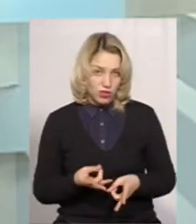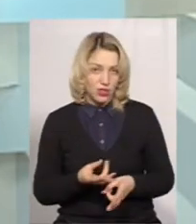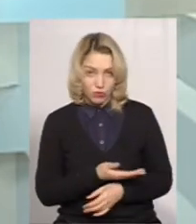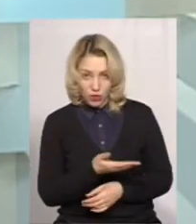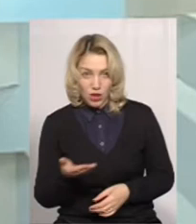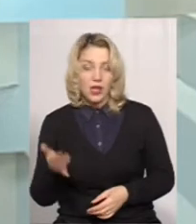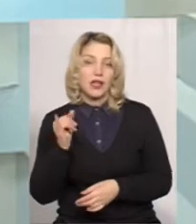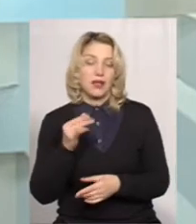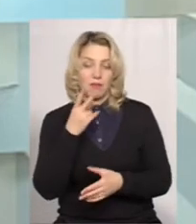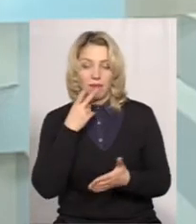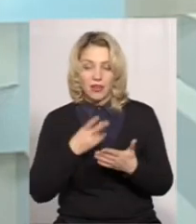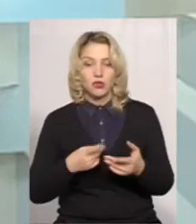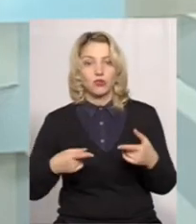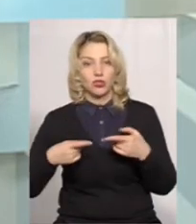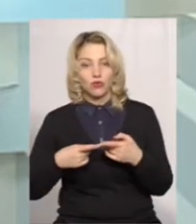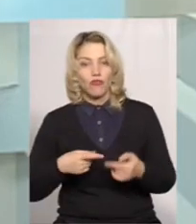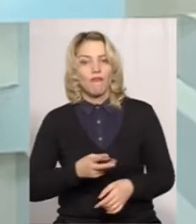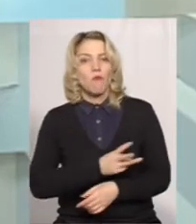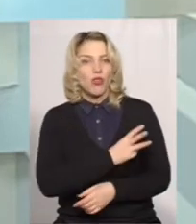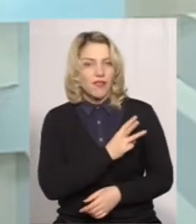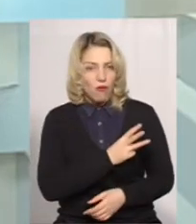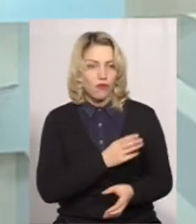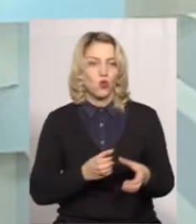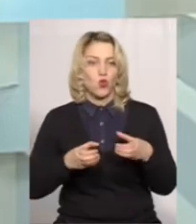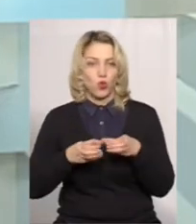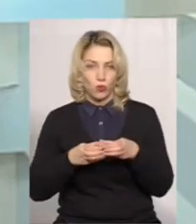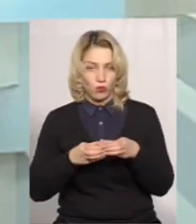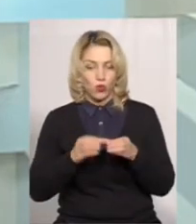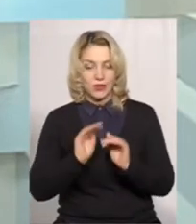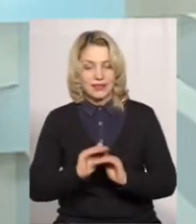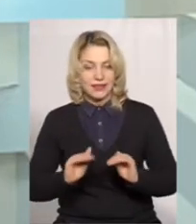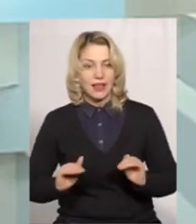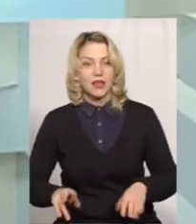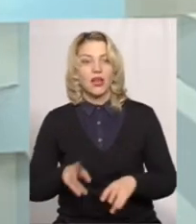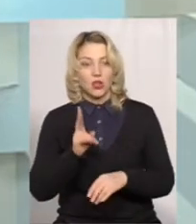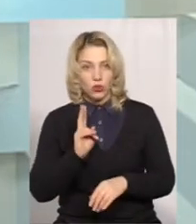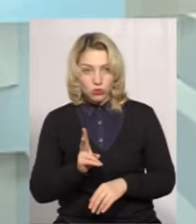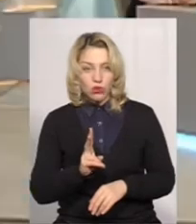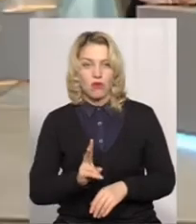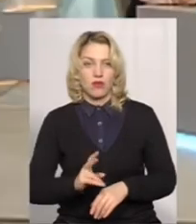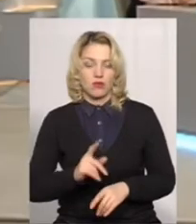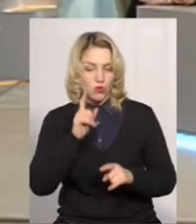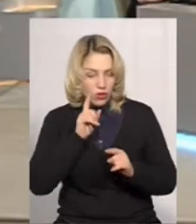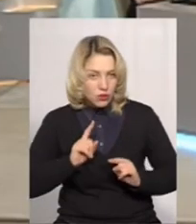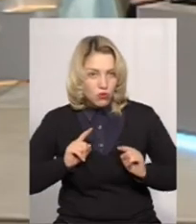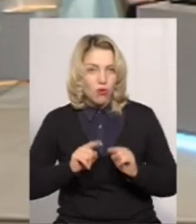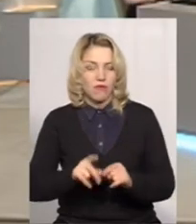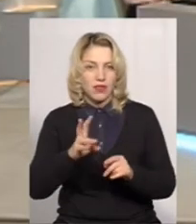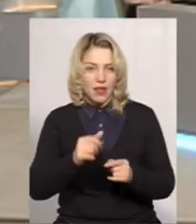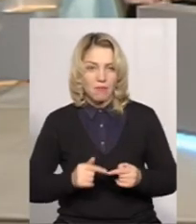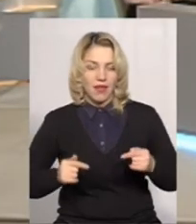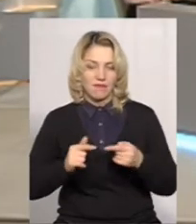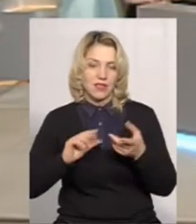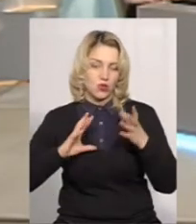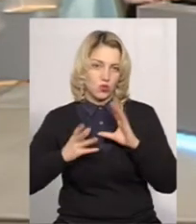ми бачимо таку чітку, мотивовану групу дітей, які зорієнтовані на певний